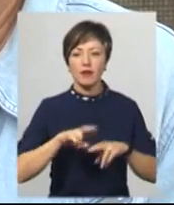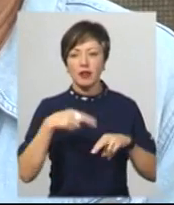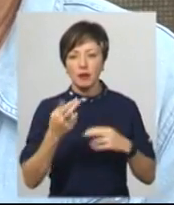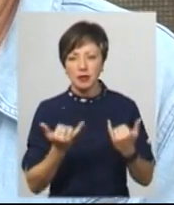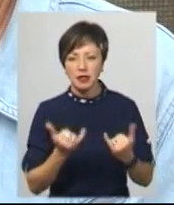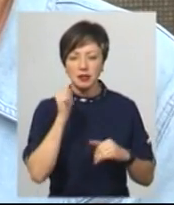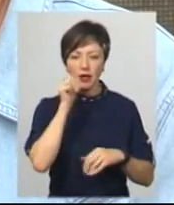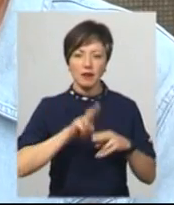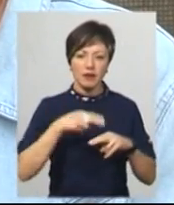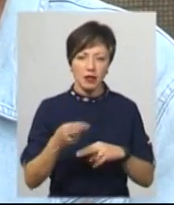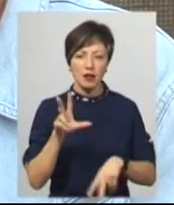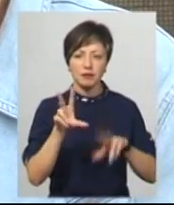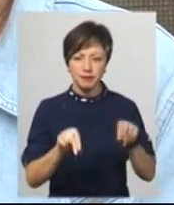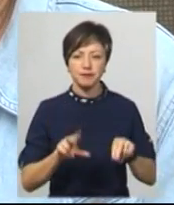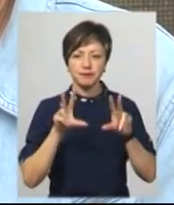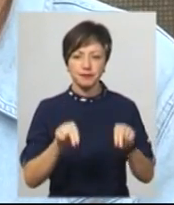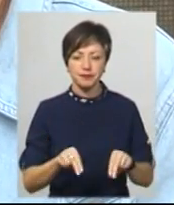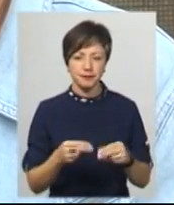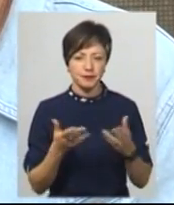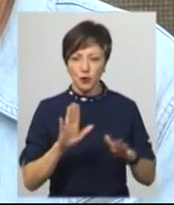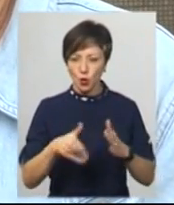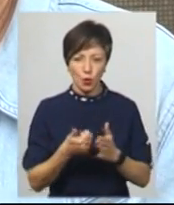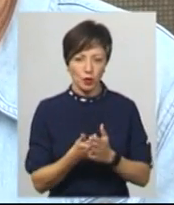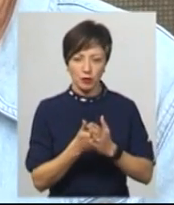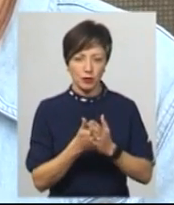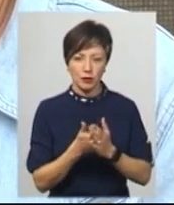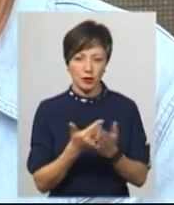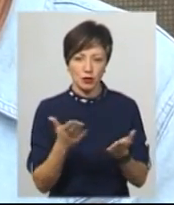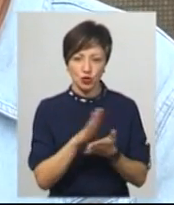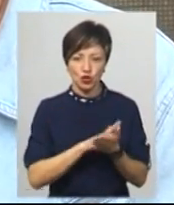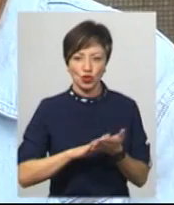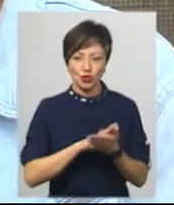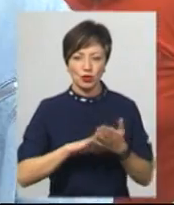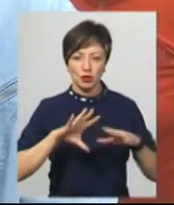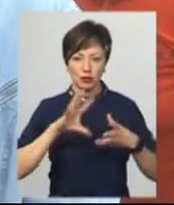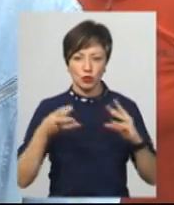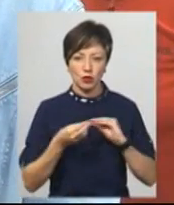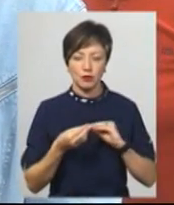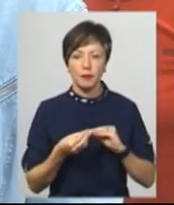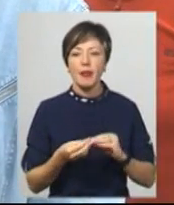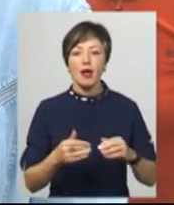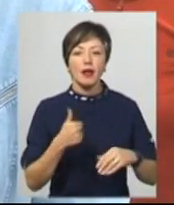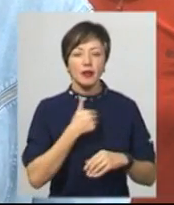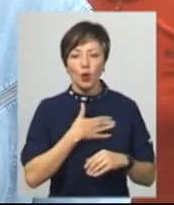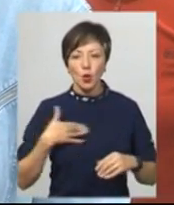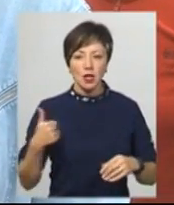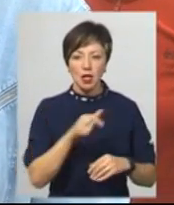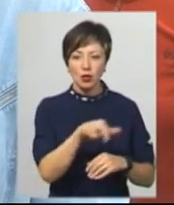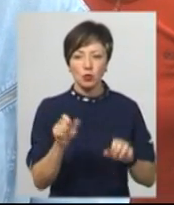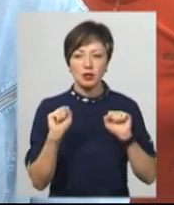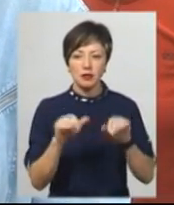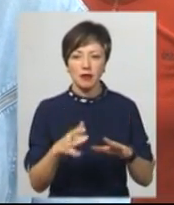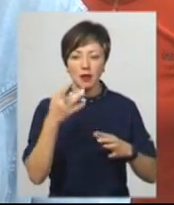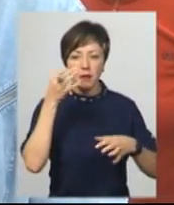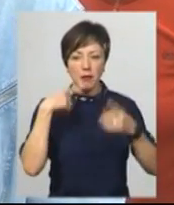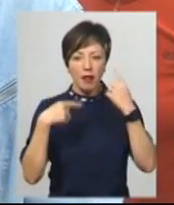нині, віддам завтра, віддам через тиждень. Ну, до сих пір ніякого результату. Не хотіли здавати люди, вона прямо